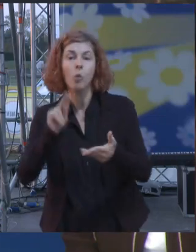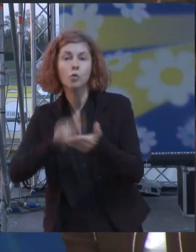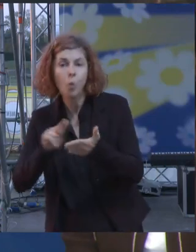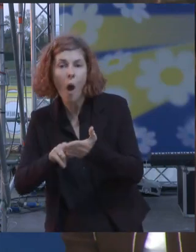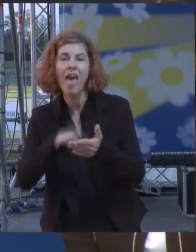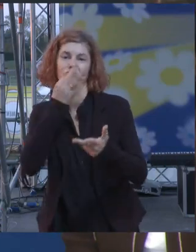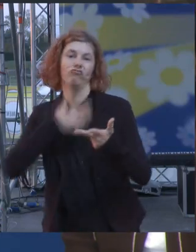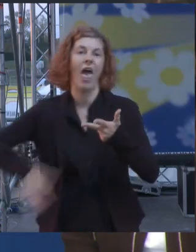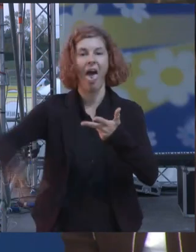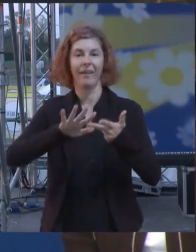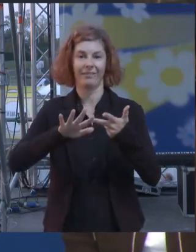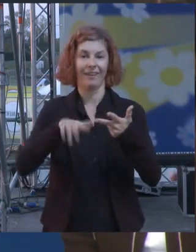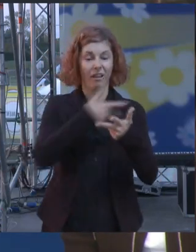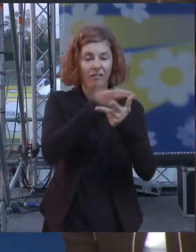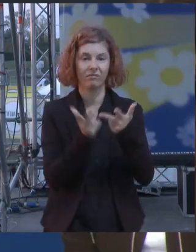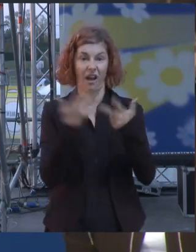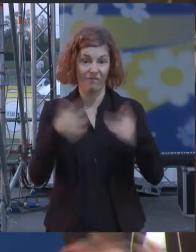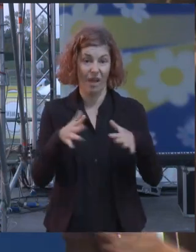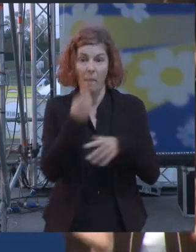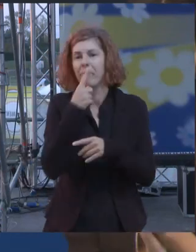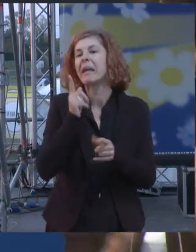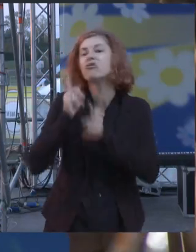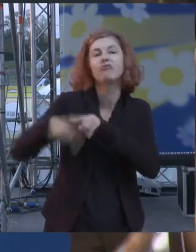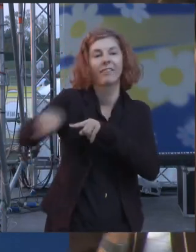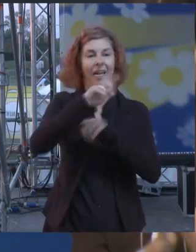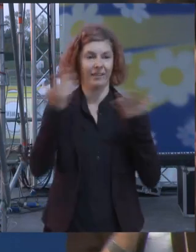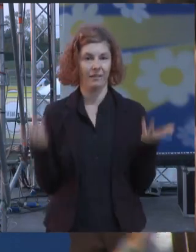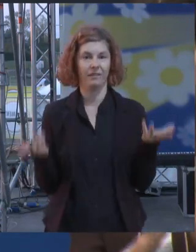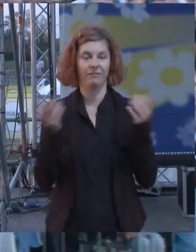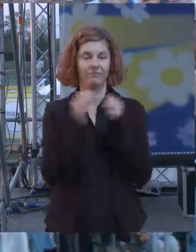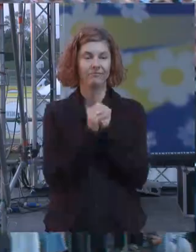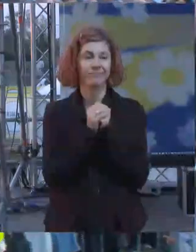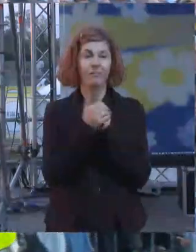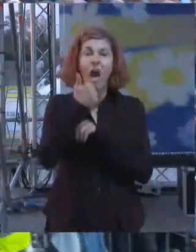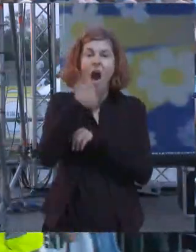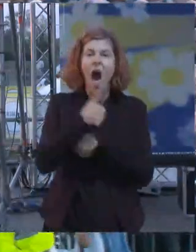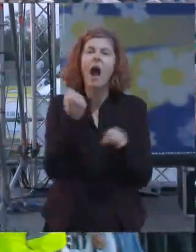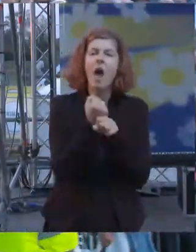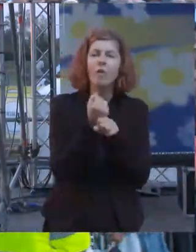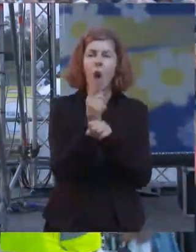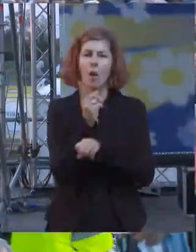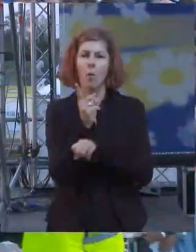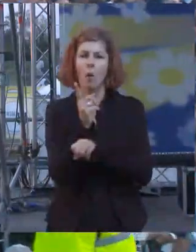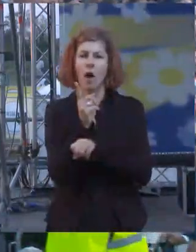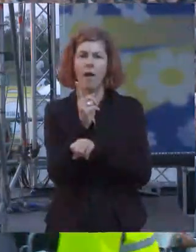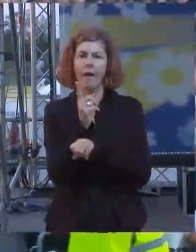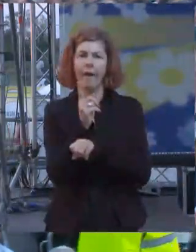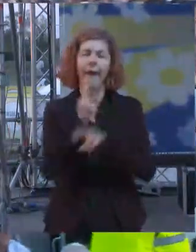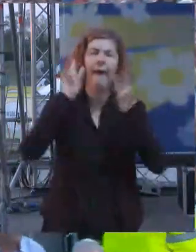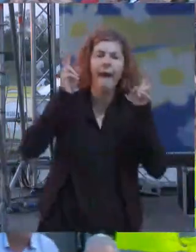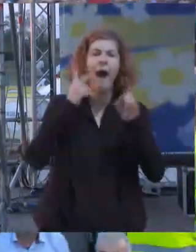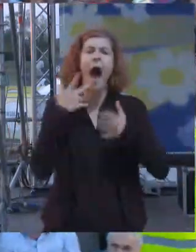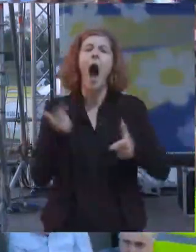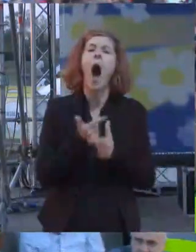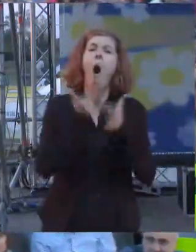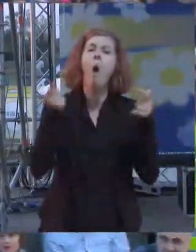sono spazi di vita per i nostri concittadini abbiamo anche lavorato sul fronte dell'aumento delle entrate